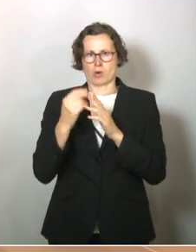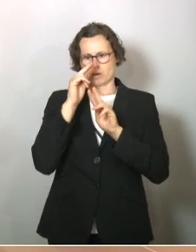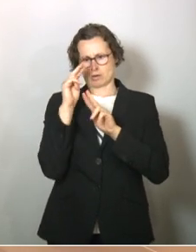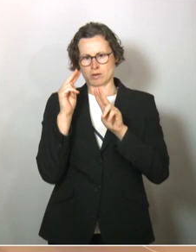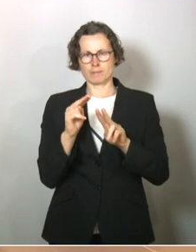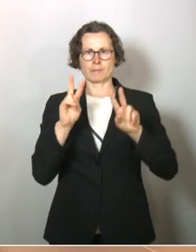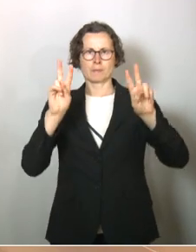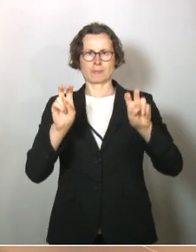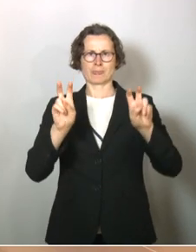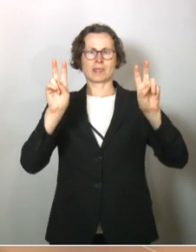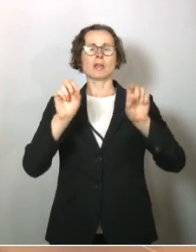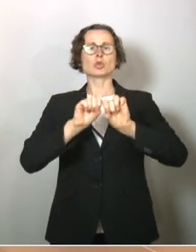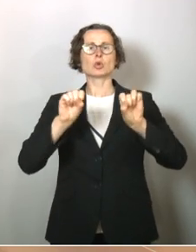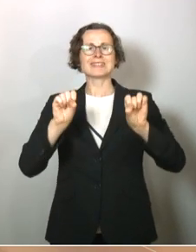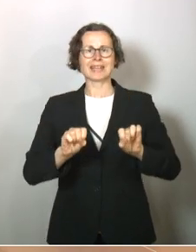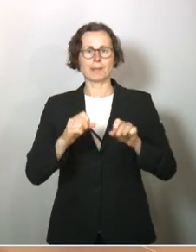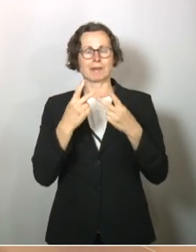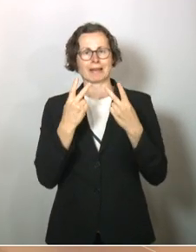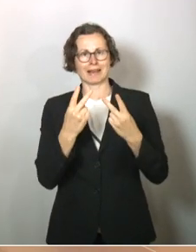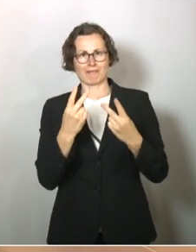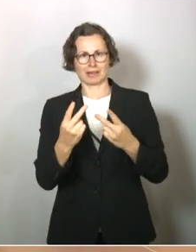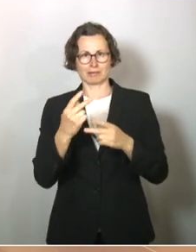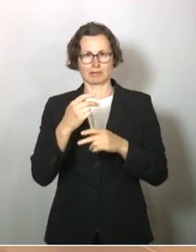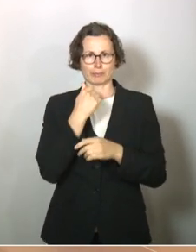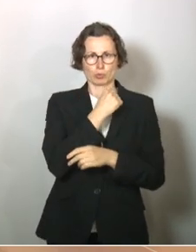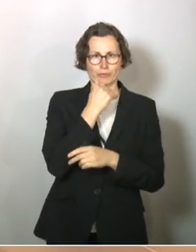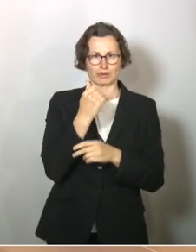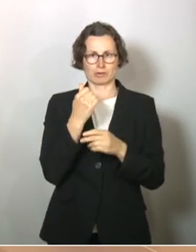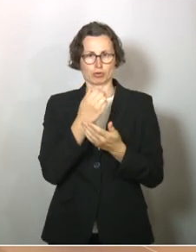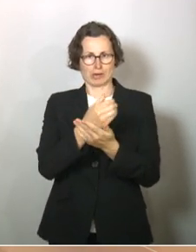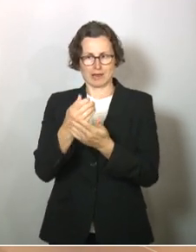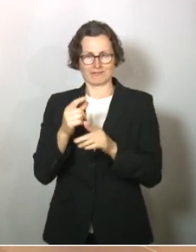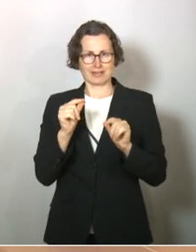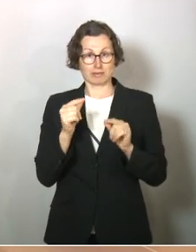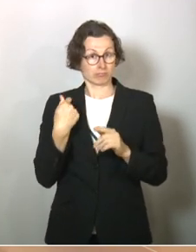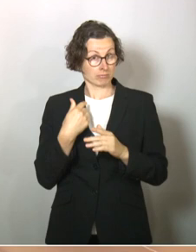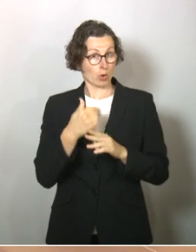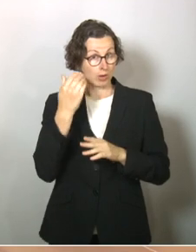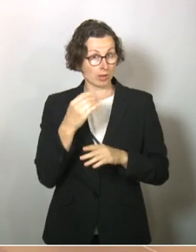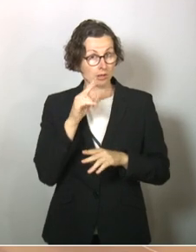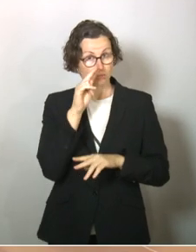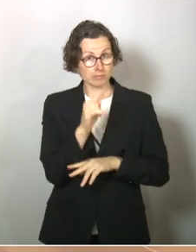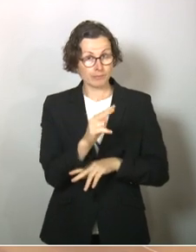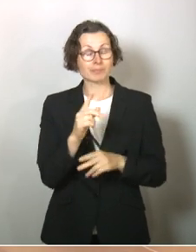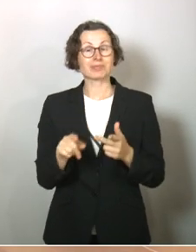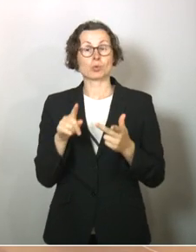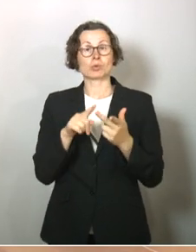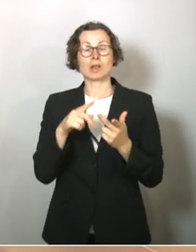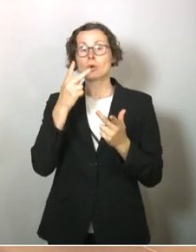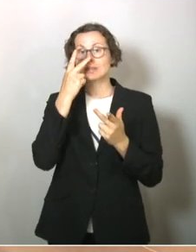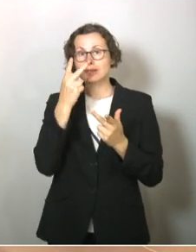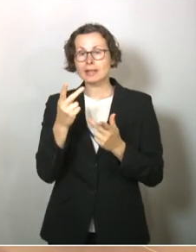systemrelevante Stellen? Das war sehr, sehr neu. Und wir haben genauso erlebt, wie